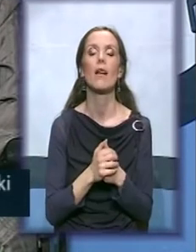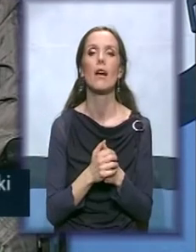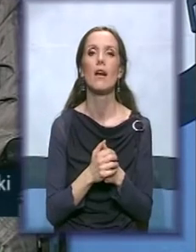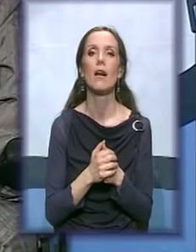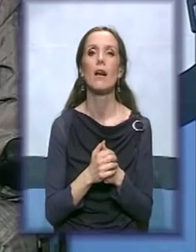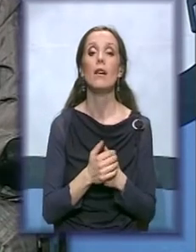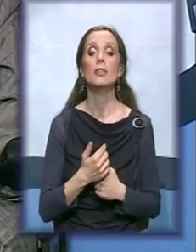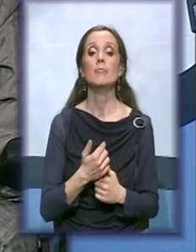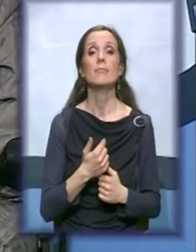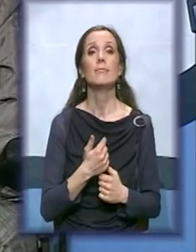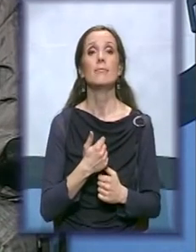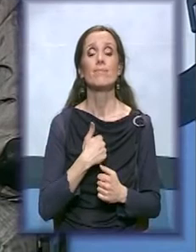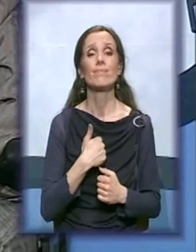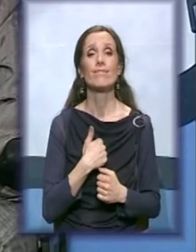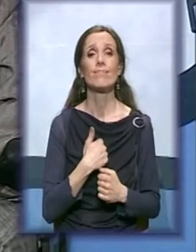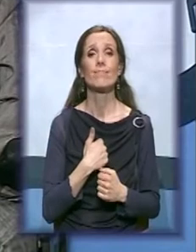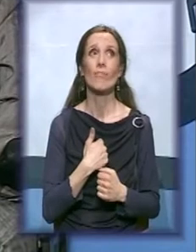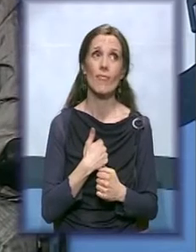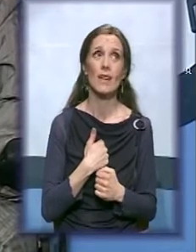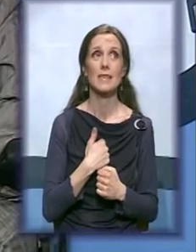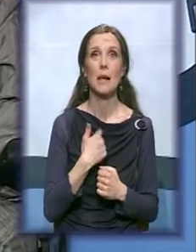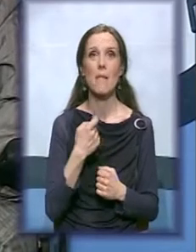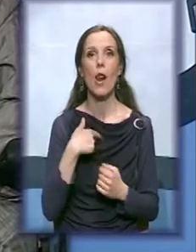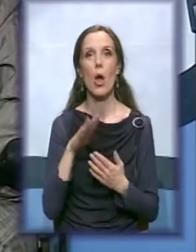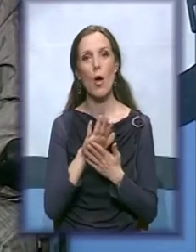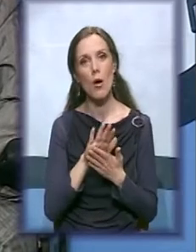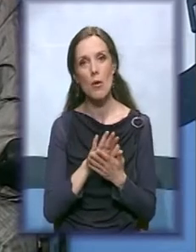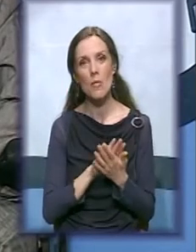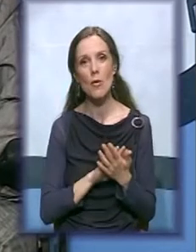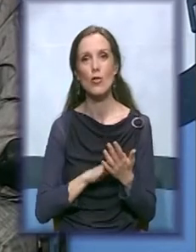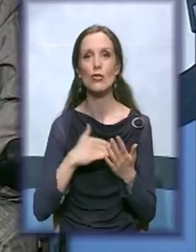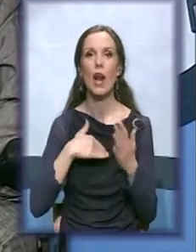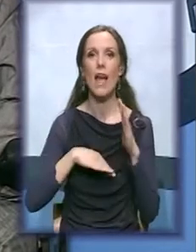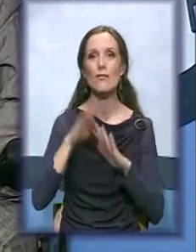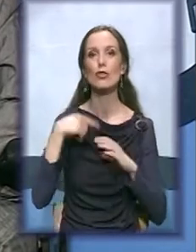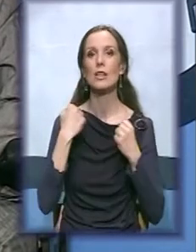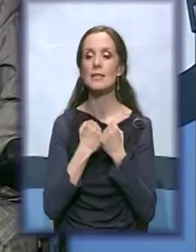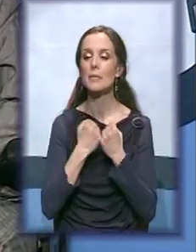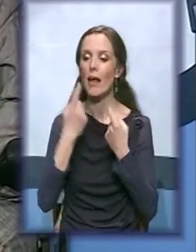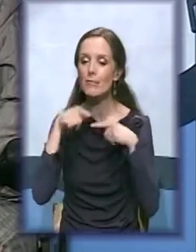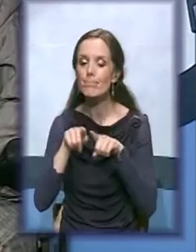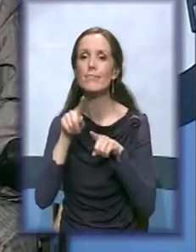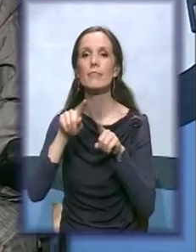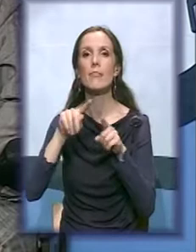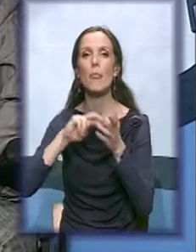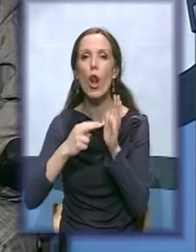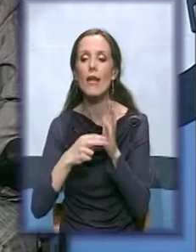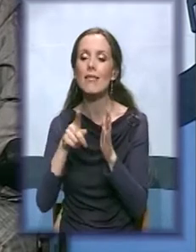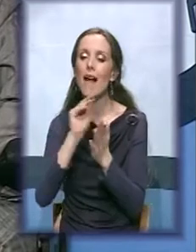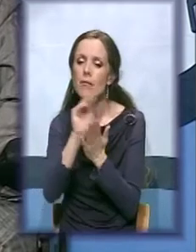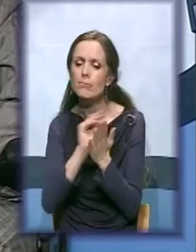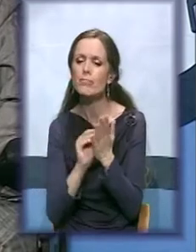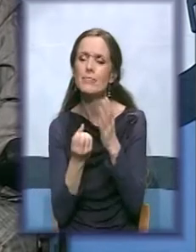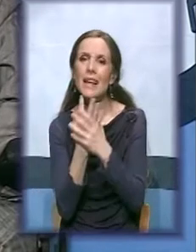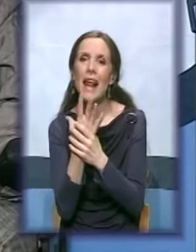Ja su mi onako malo učela se bavima i većom politikom, odnosno krijiranjem pozitivne prakse